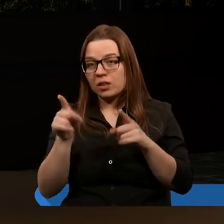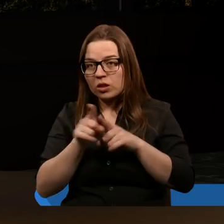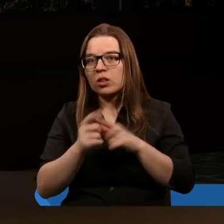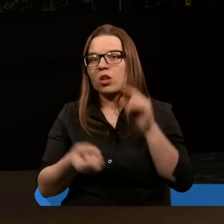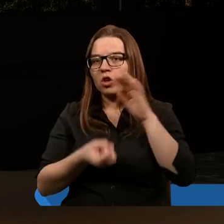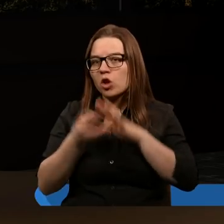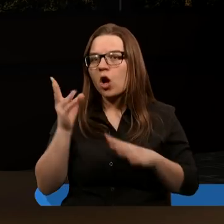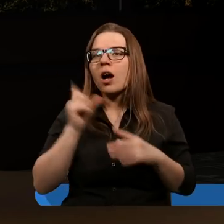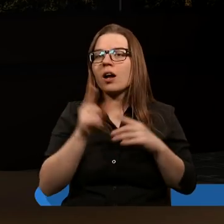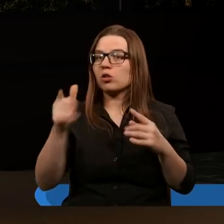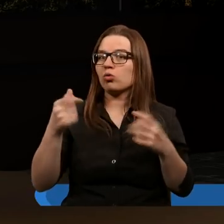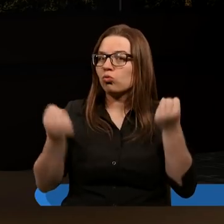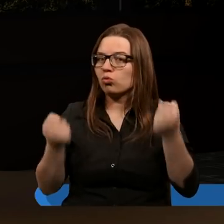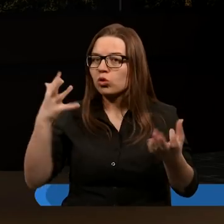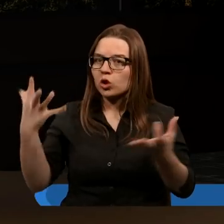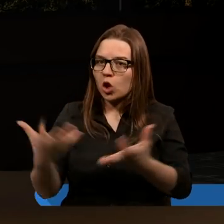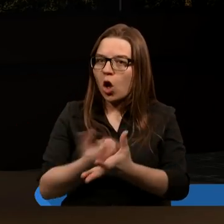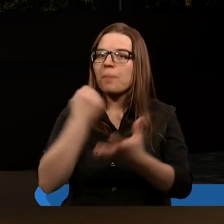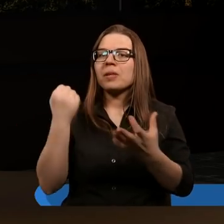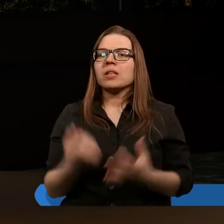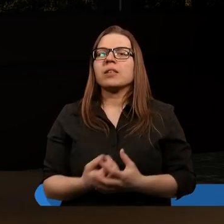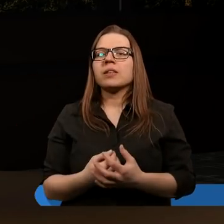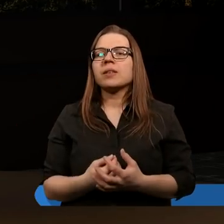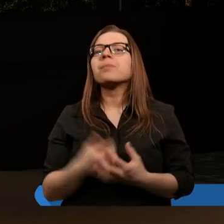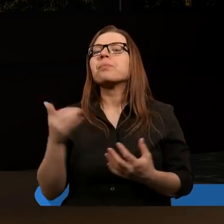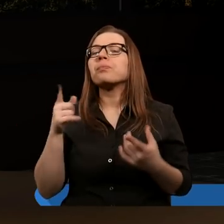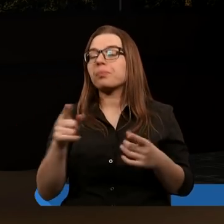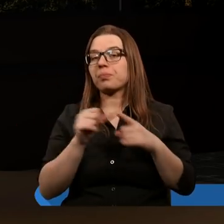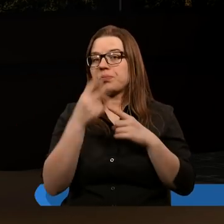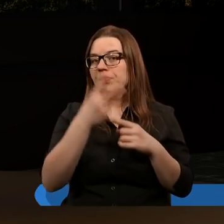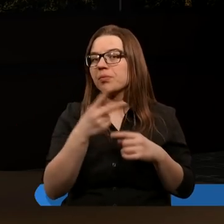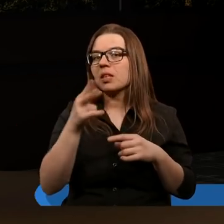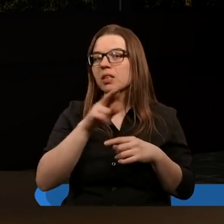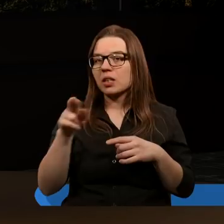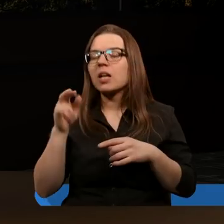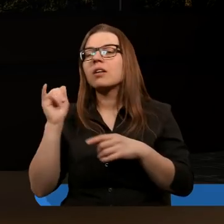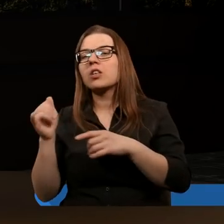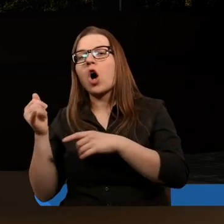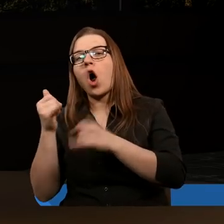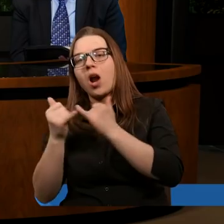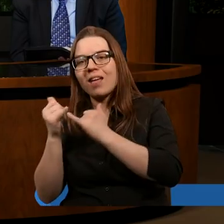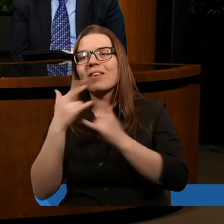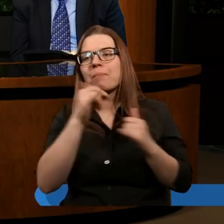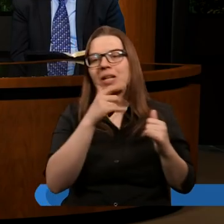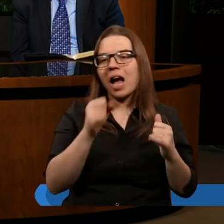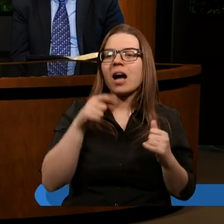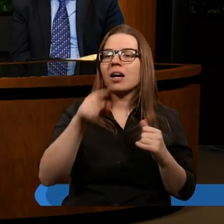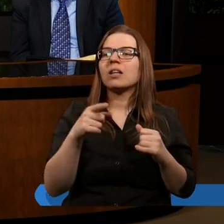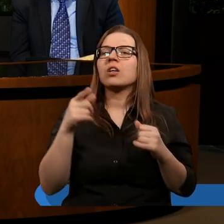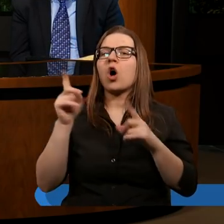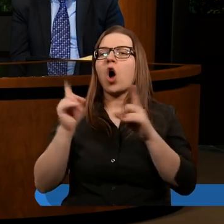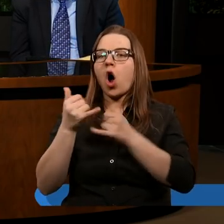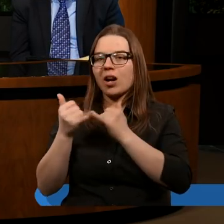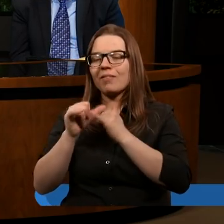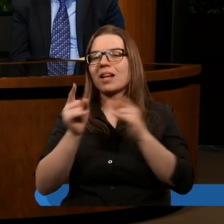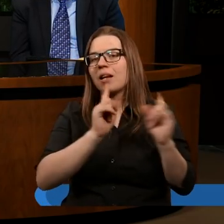że trudno je zdobyć. Pozostają dwie rzeczy, oliwa i wino. I tutaj oliwa jest